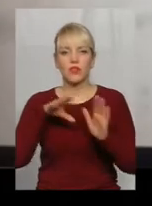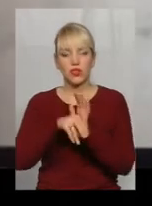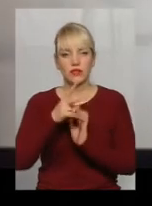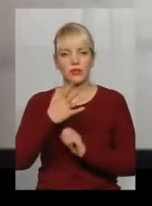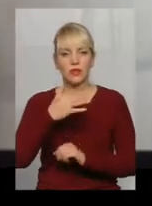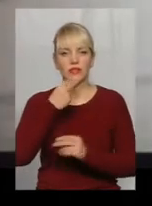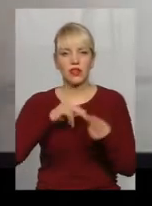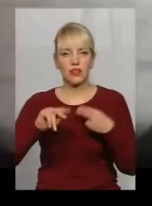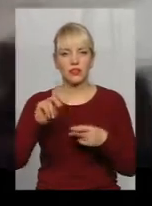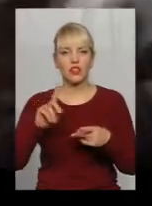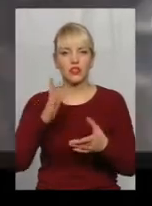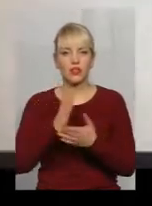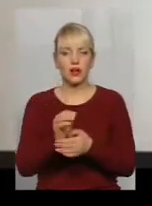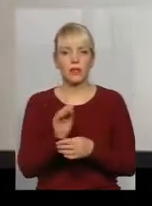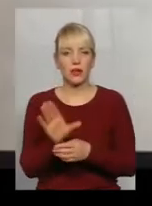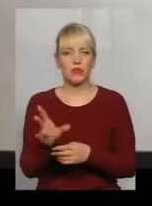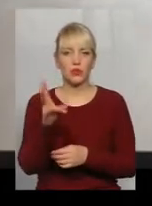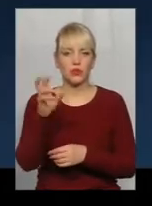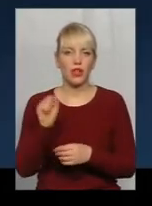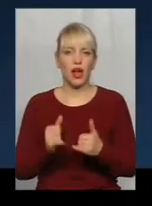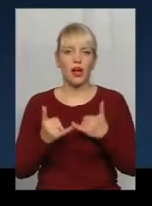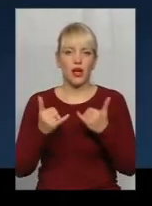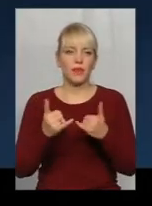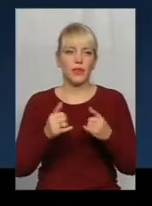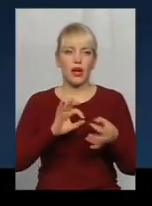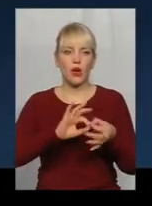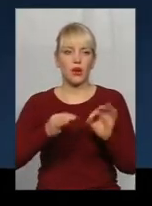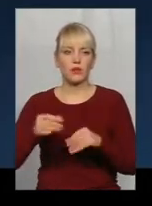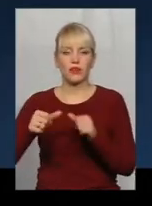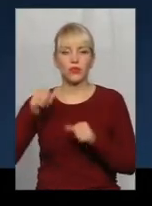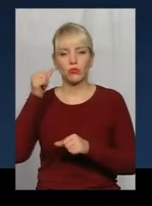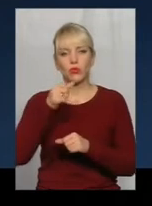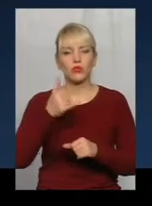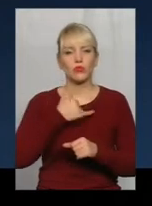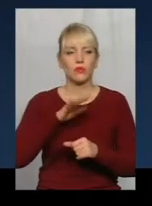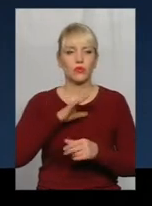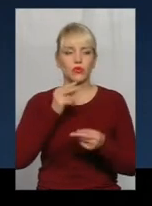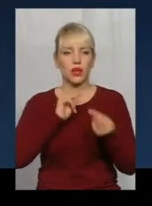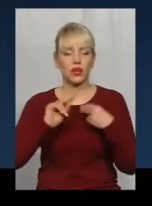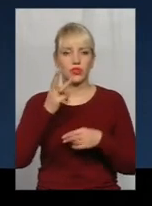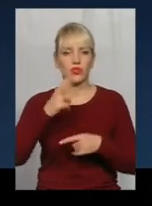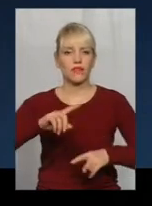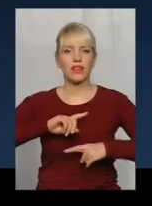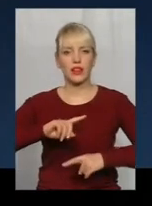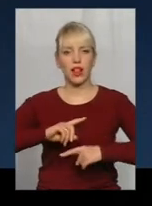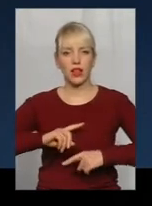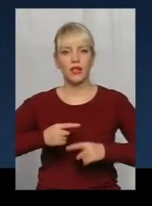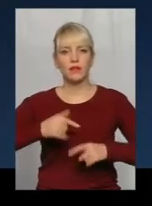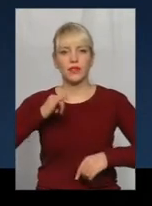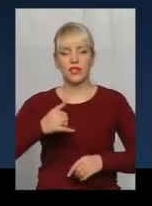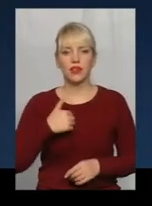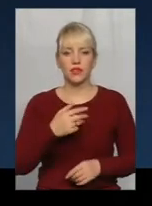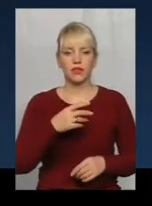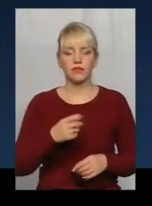найкращих, що стало перепусткою на Олімпіаду. В тому році в мене найкращий був, в мене було три фінала, тобто топ